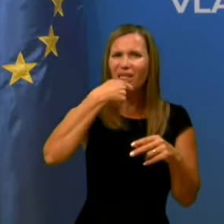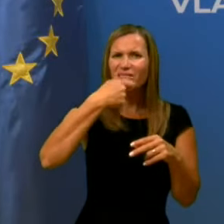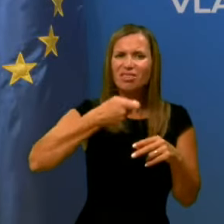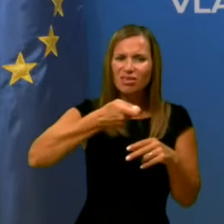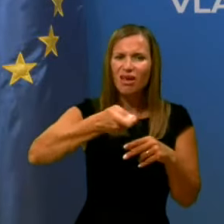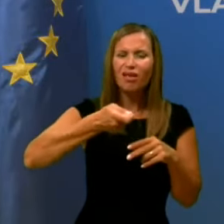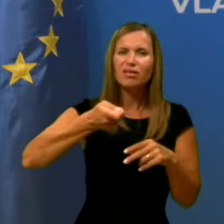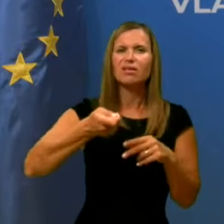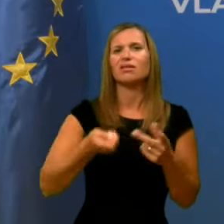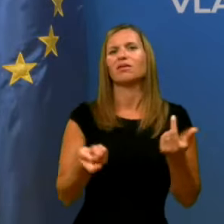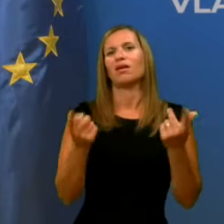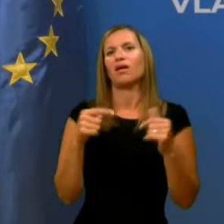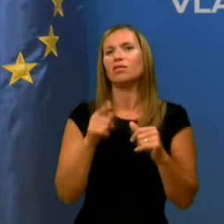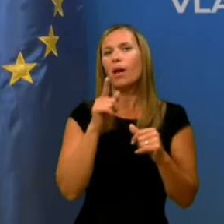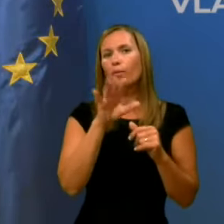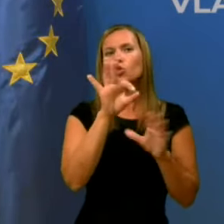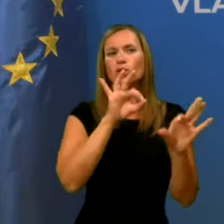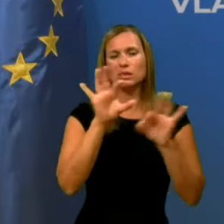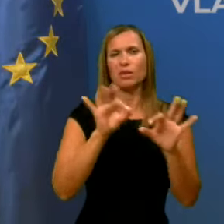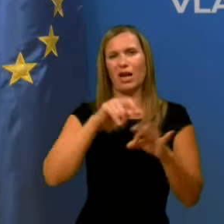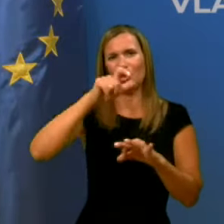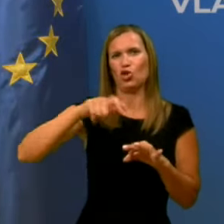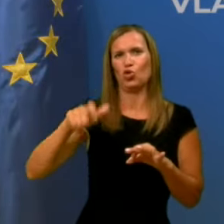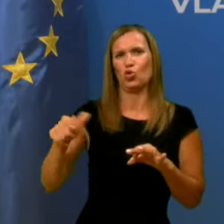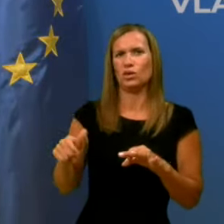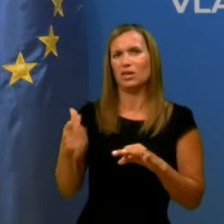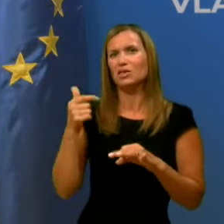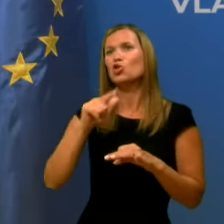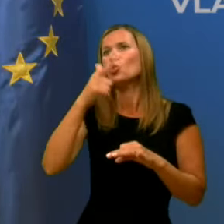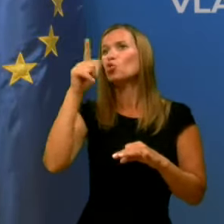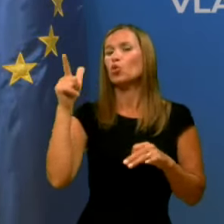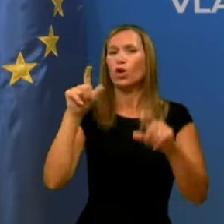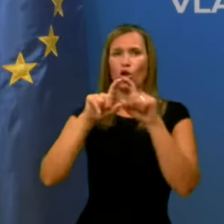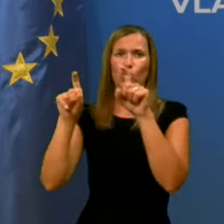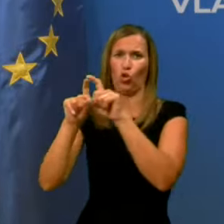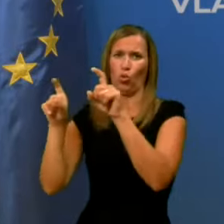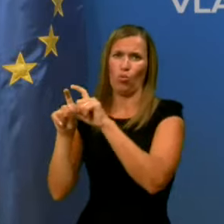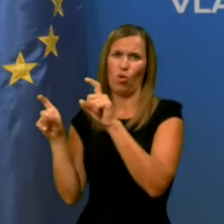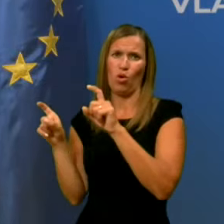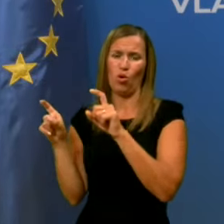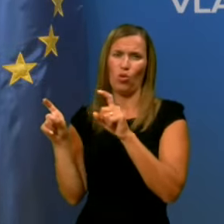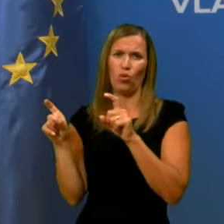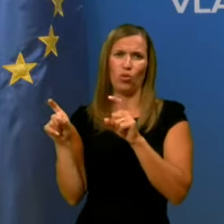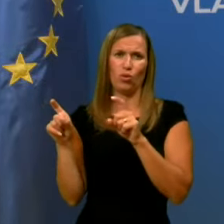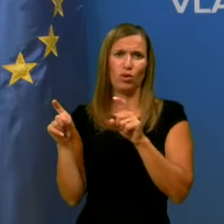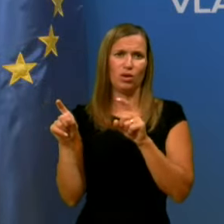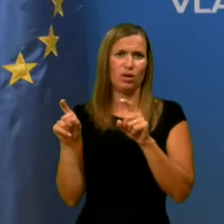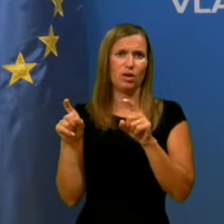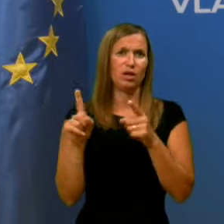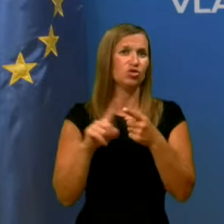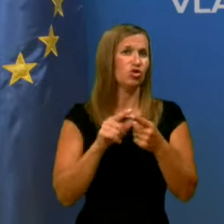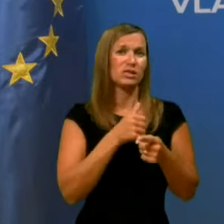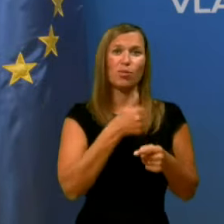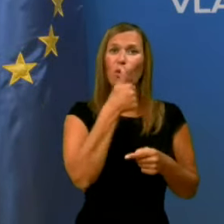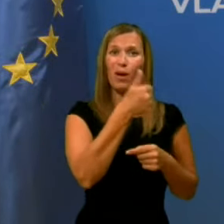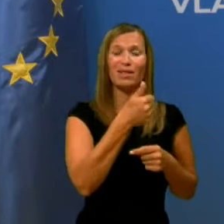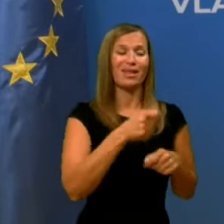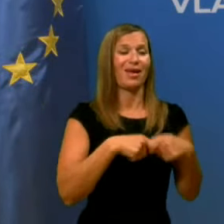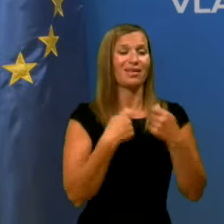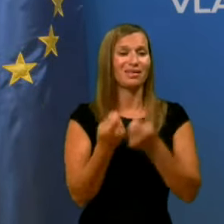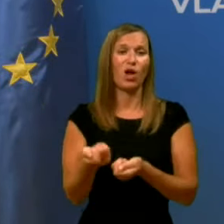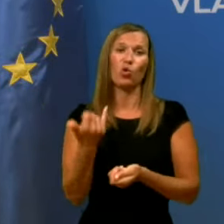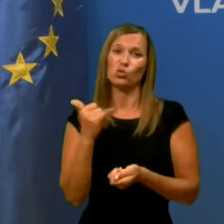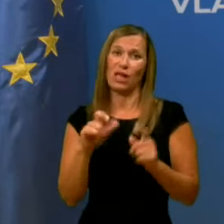potrebno, pa le zbrali ljudi iz ostalih domov, stojih je v Sloveniji, ako verjamete, če samo po enega da vsak dom,